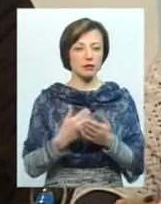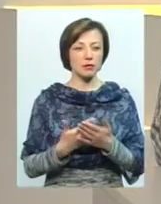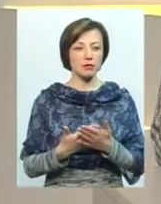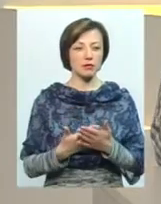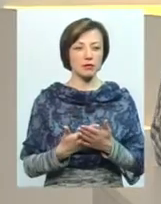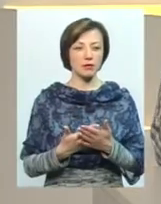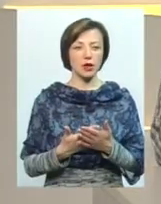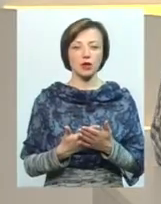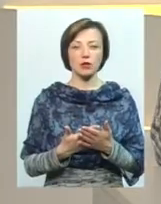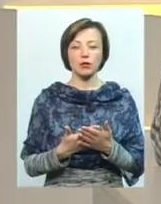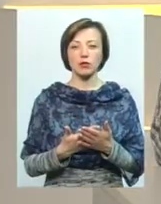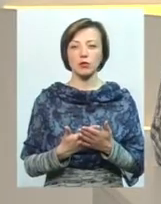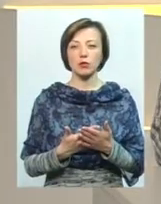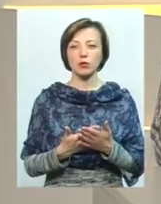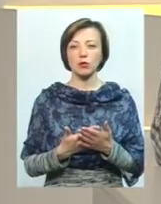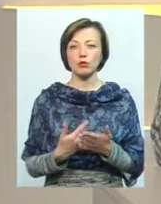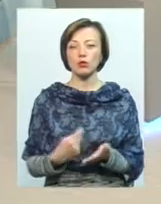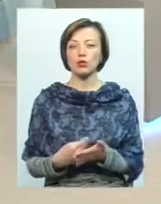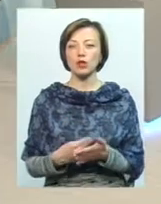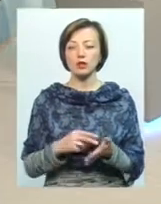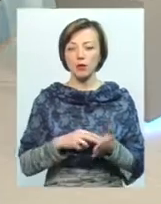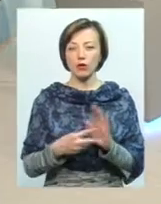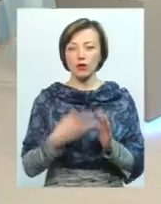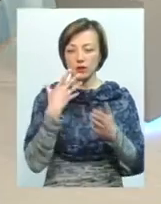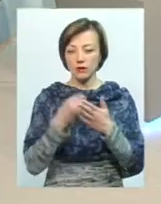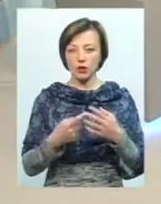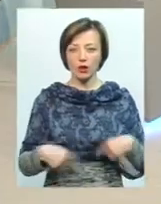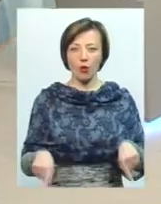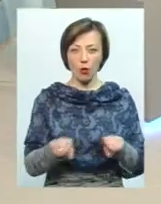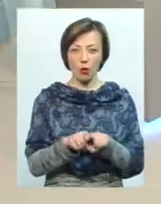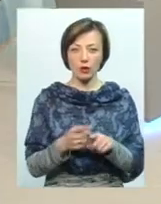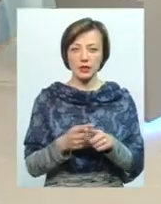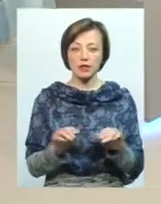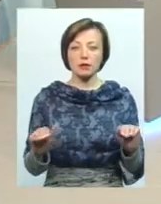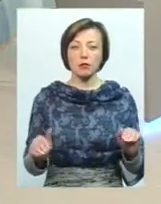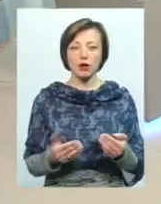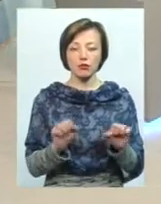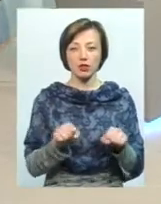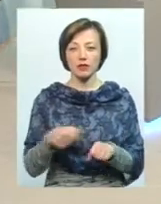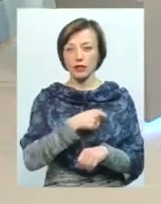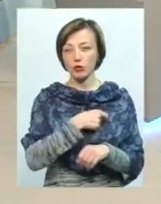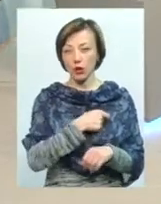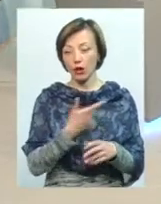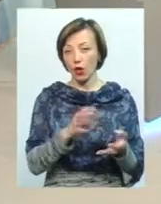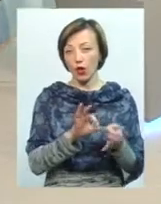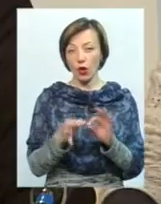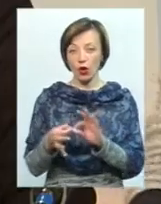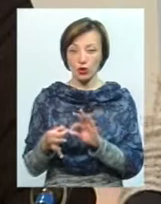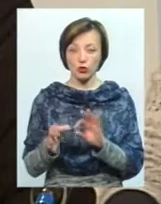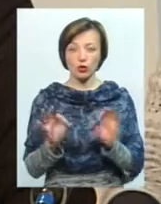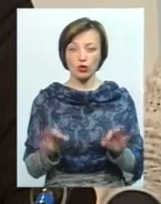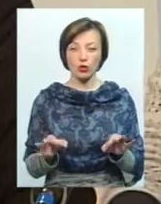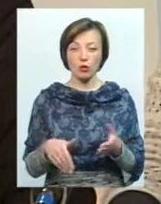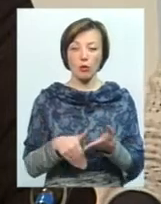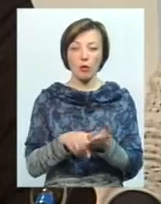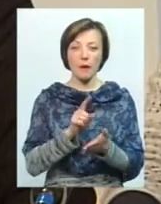бюджету щось запланувати собі на округ. І це, до речі, ну, звужує можливості депутату. Хоча логічно, ну, якась